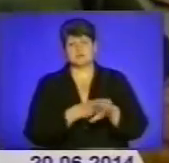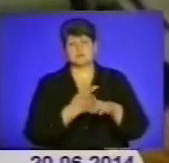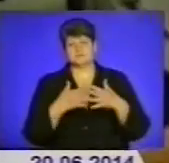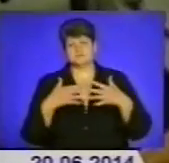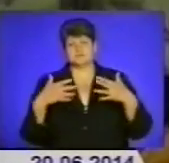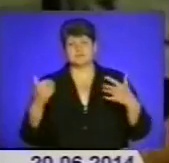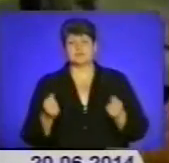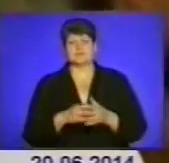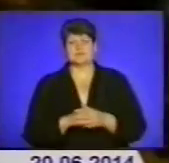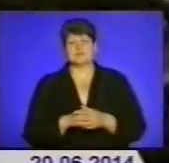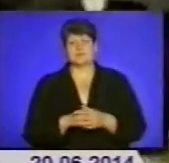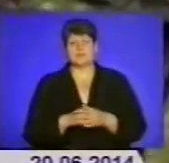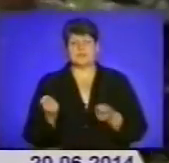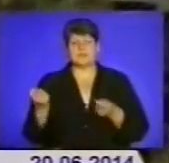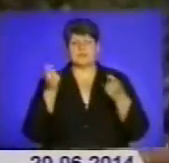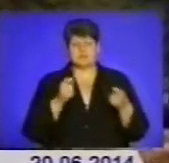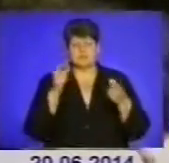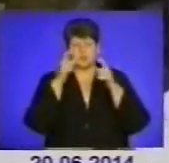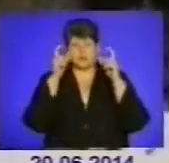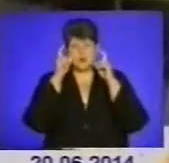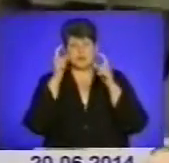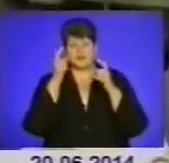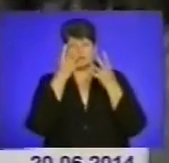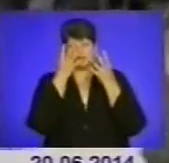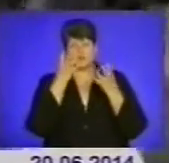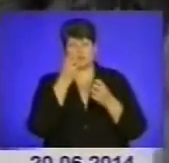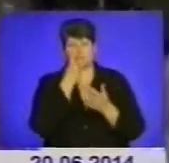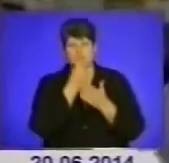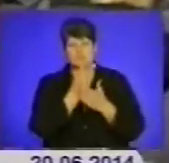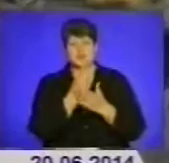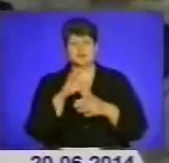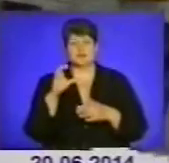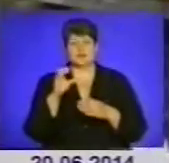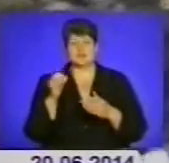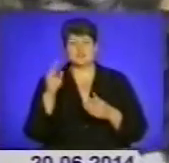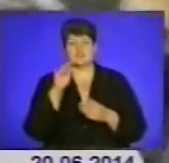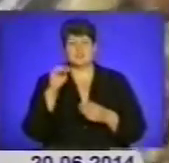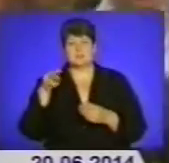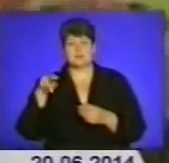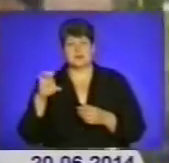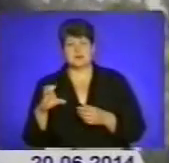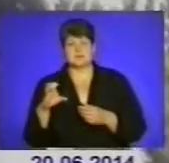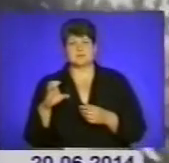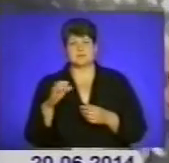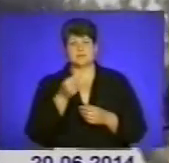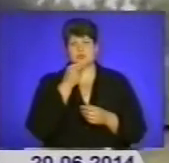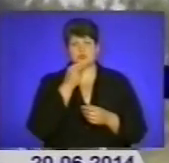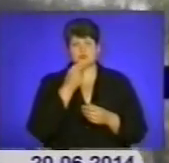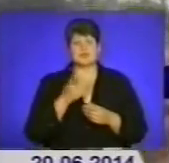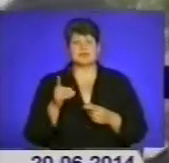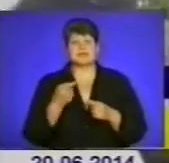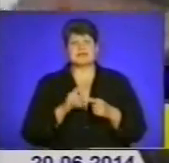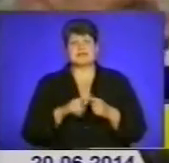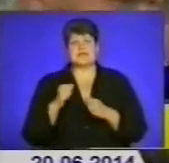Національної вардії. Привезли монокуляри нічного бачення, рації, GPS-навігатори, продукти. Не хочу сказати, що це